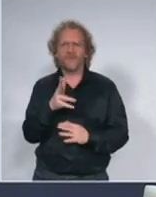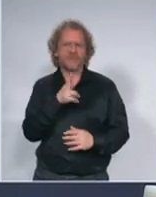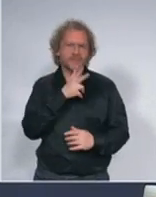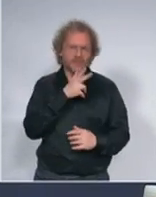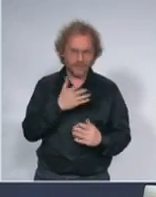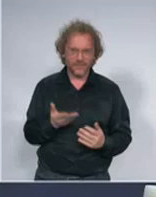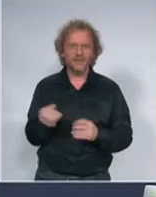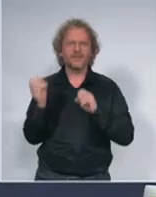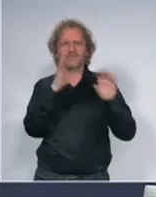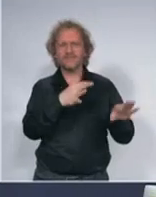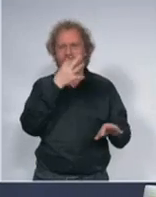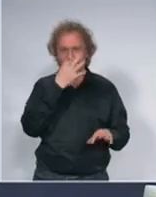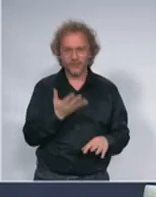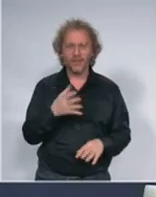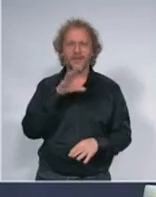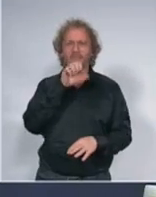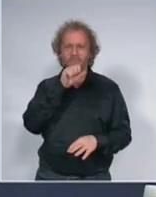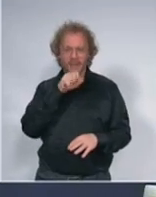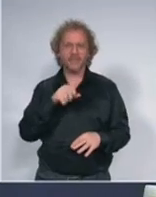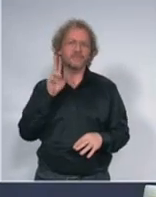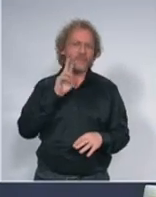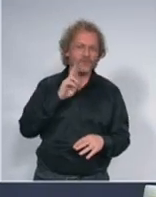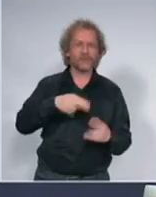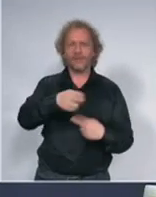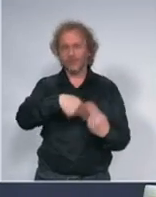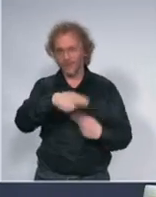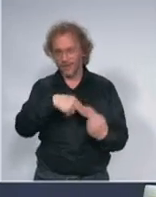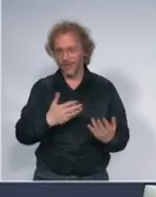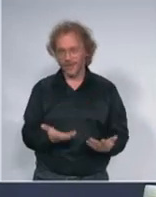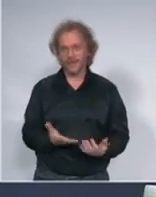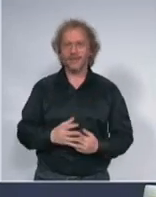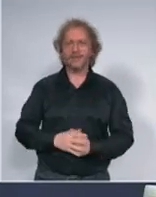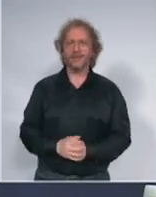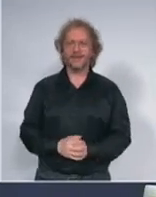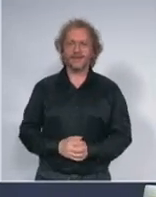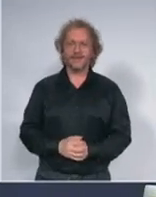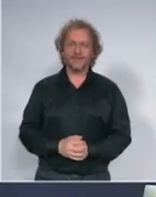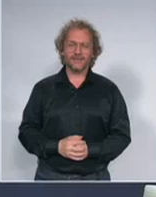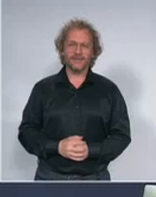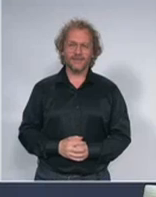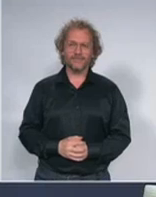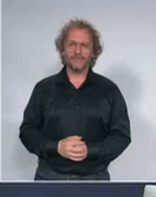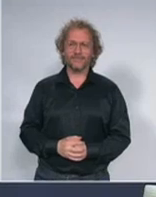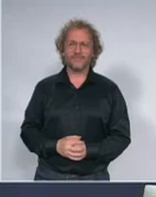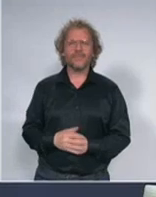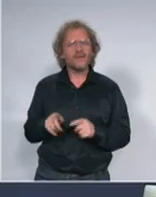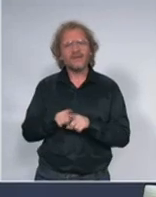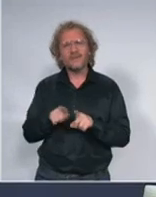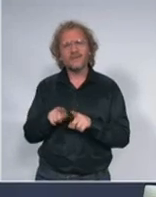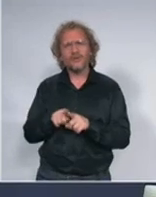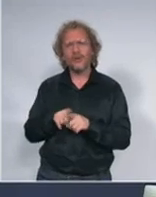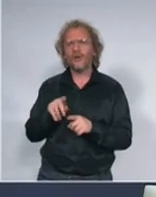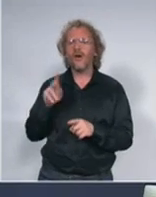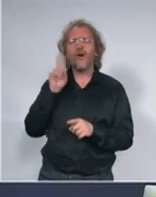šetanje kućnih ljubimaca, ali takođe i samo običan razgovor. Dakle, stvarno